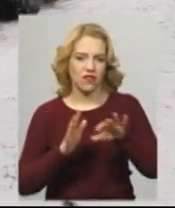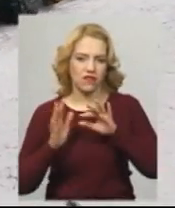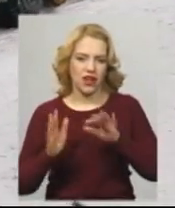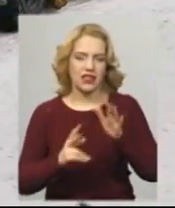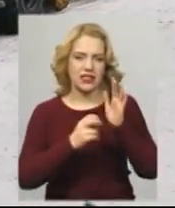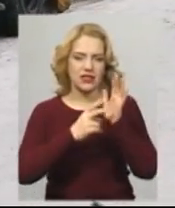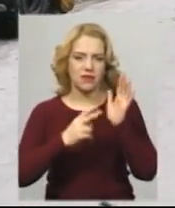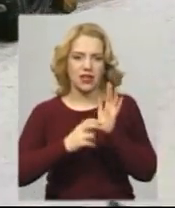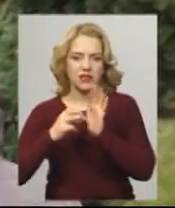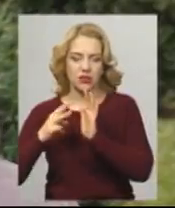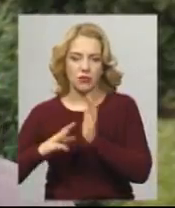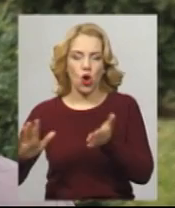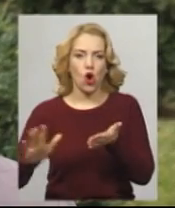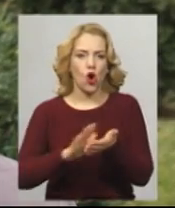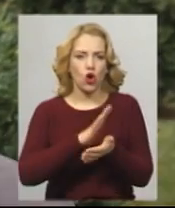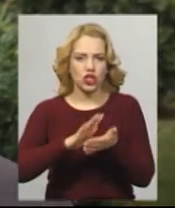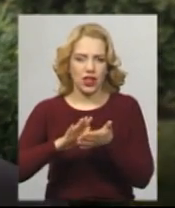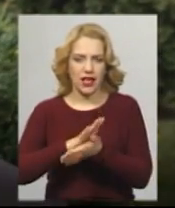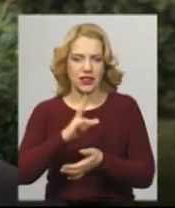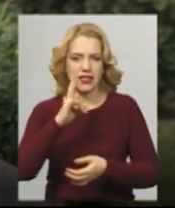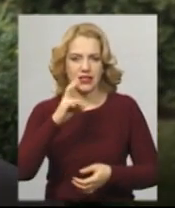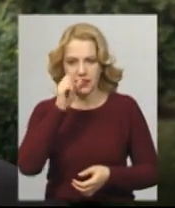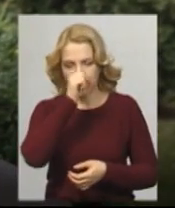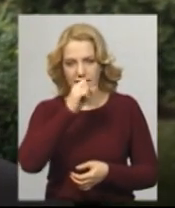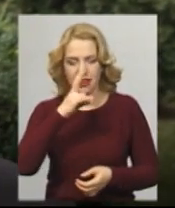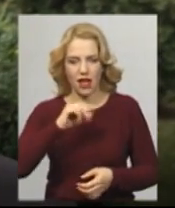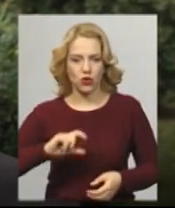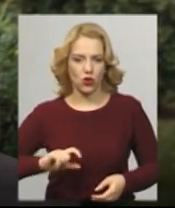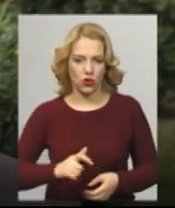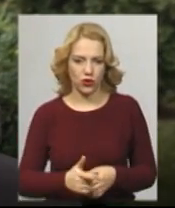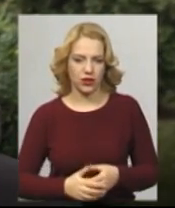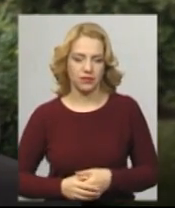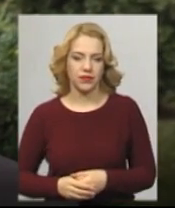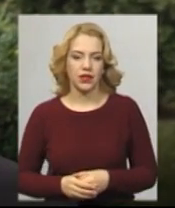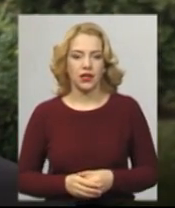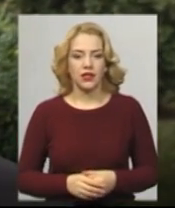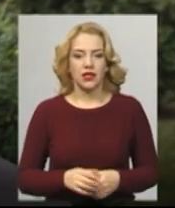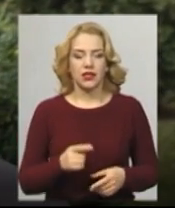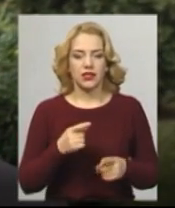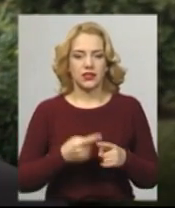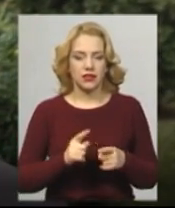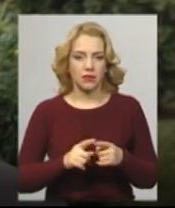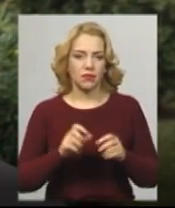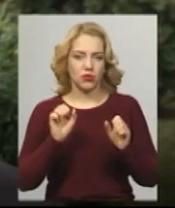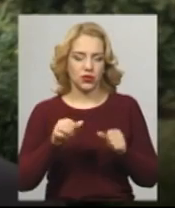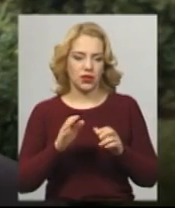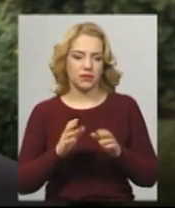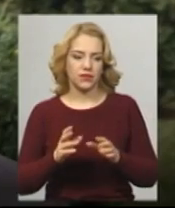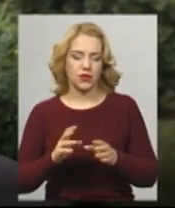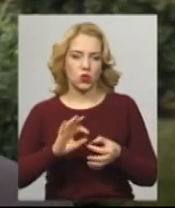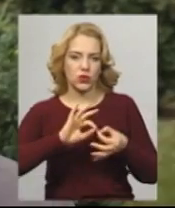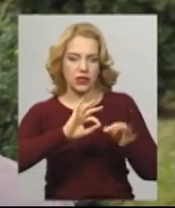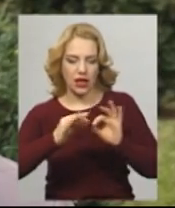секунду. Ожеледиться на дорогах. Переміщення активного циклона з південного заходу спричинить складення погодних умов.